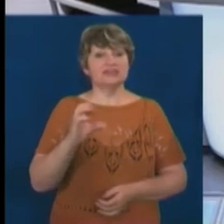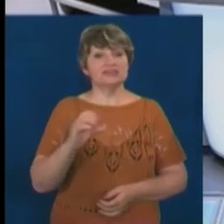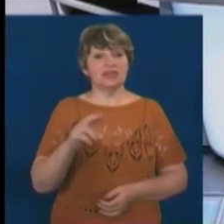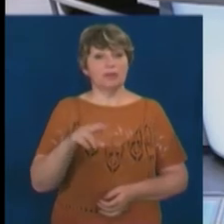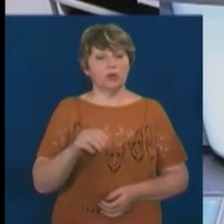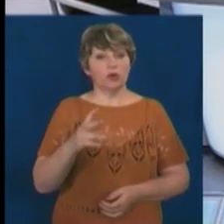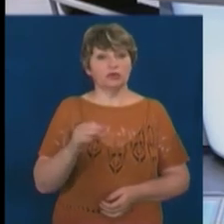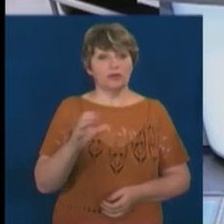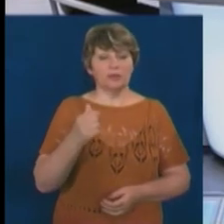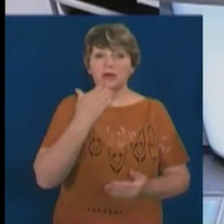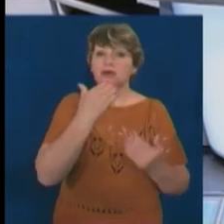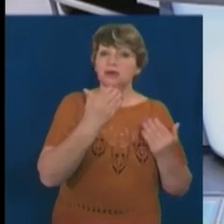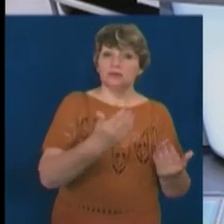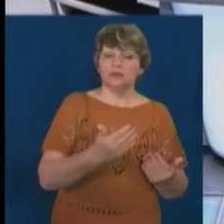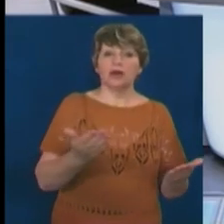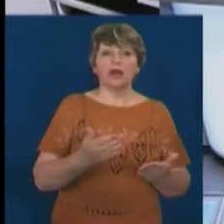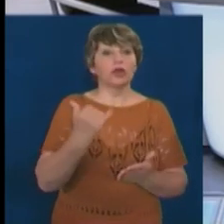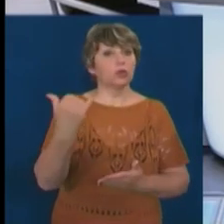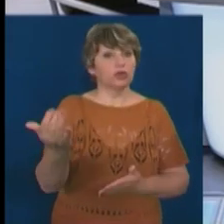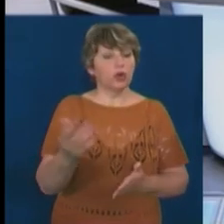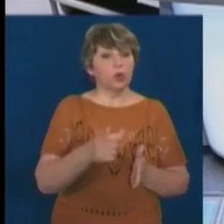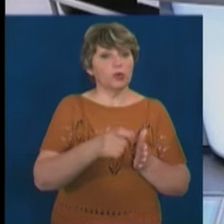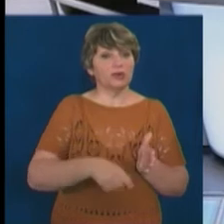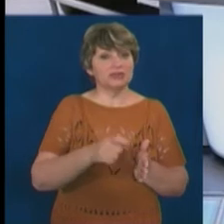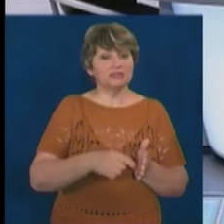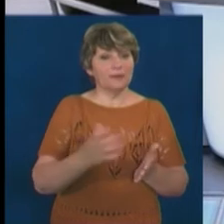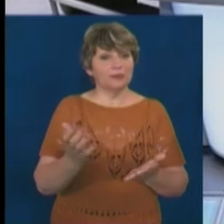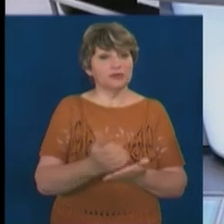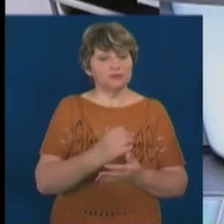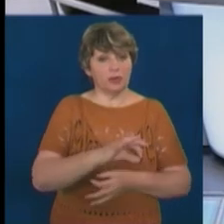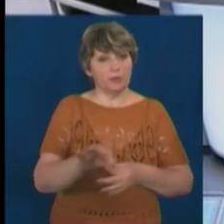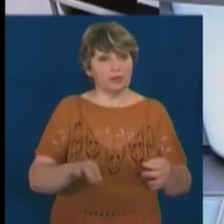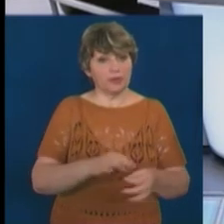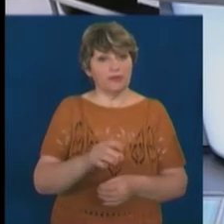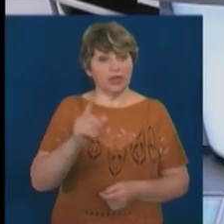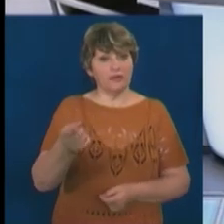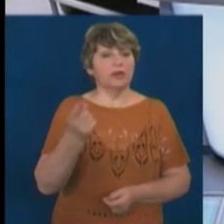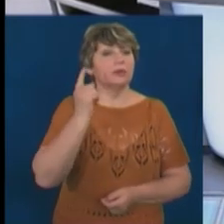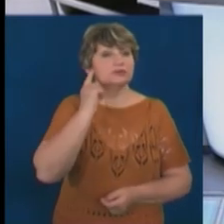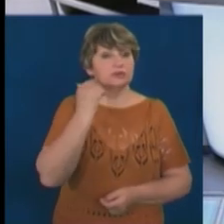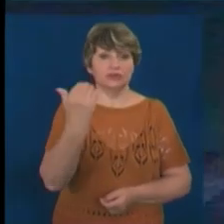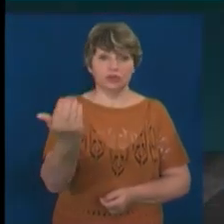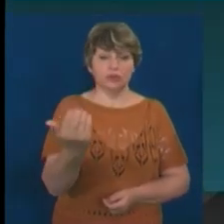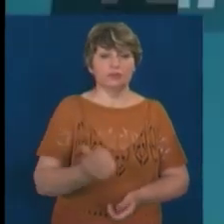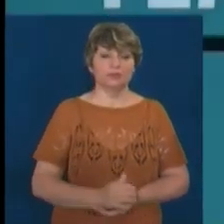Ми запитали її, яким є складові рецепту її успішного проєкту. І її думку ви почуєте просто зараз, прошу.